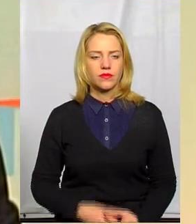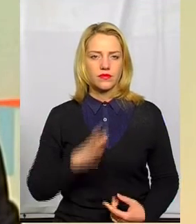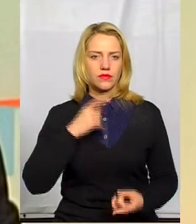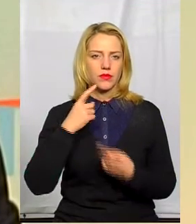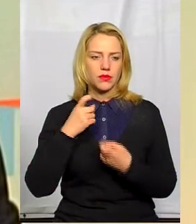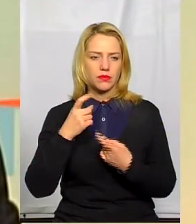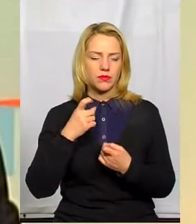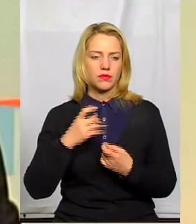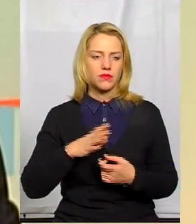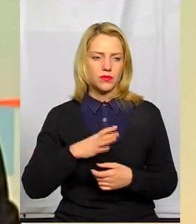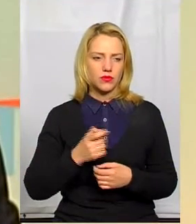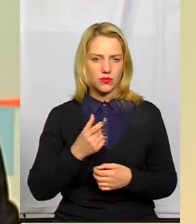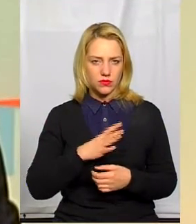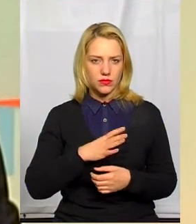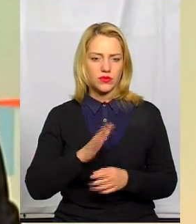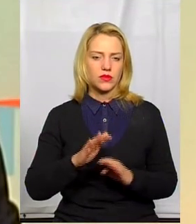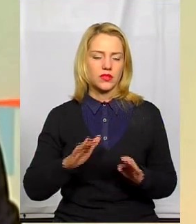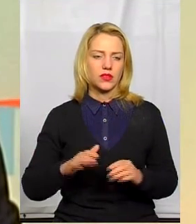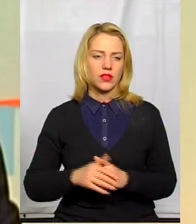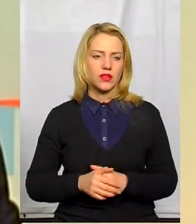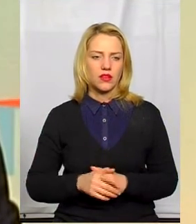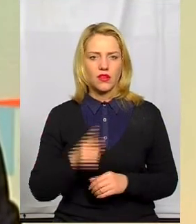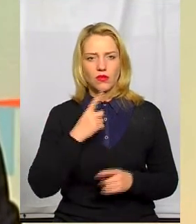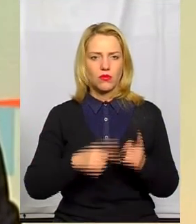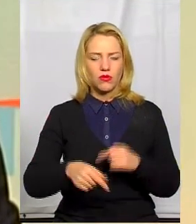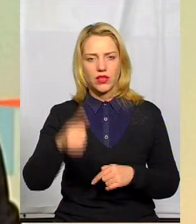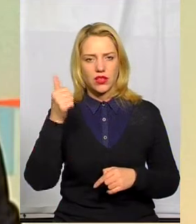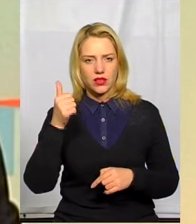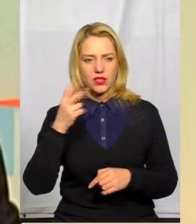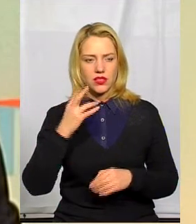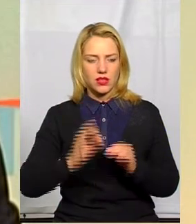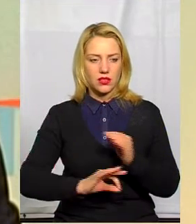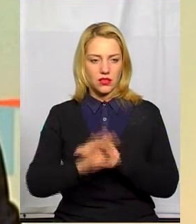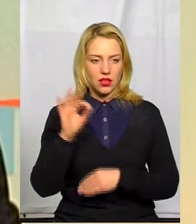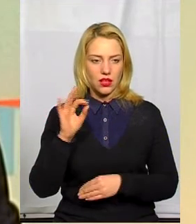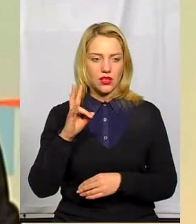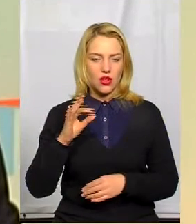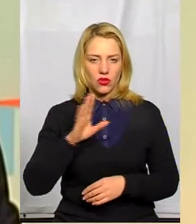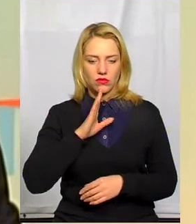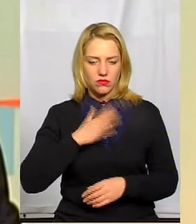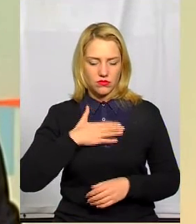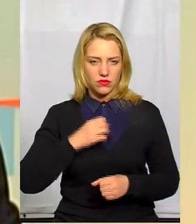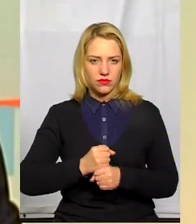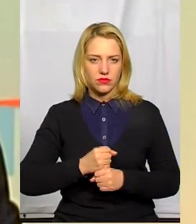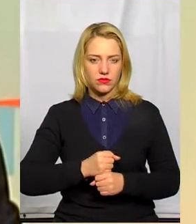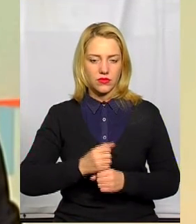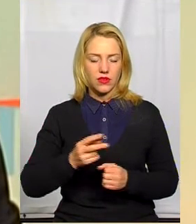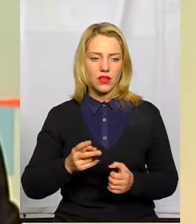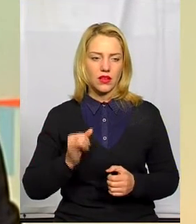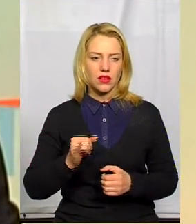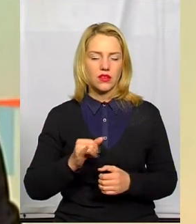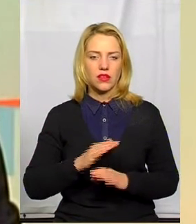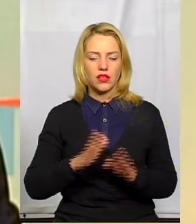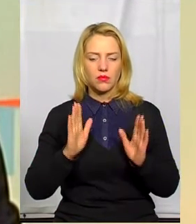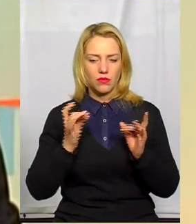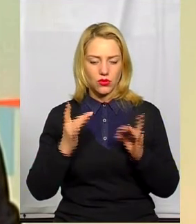словами проскакували такі моменти, що, типу, повертайтеся на схід і тому подібне, але вона доволі була сильна, вона вистояла, але не